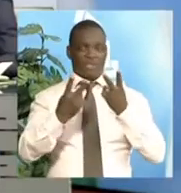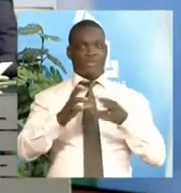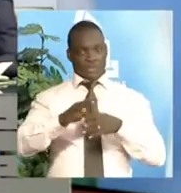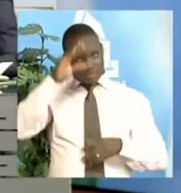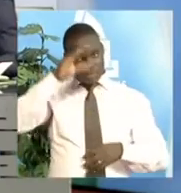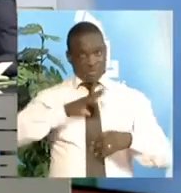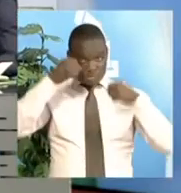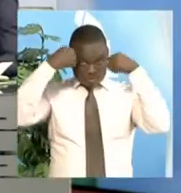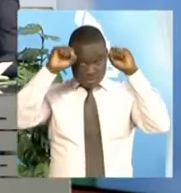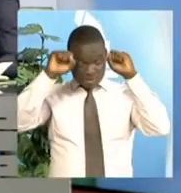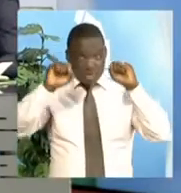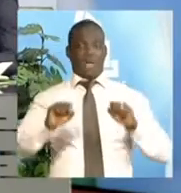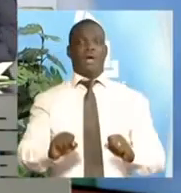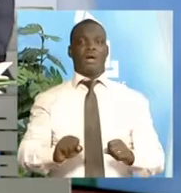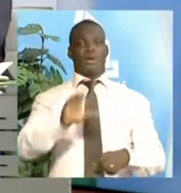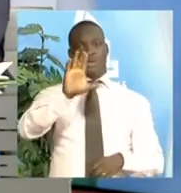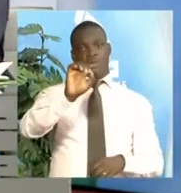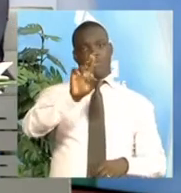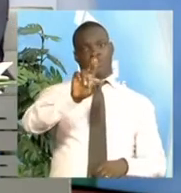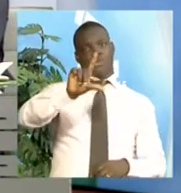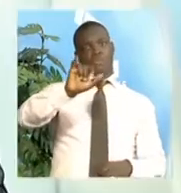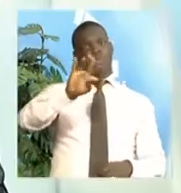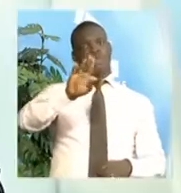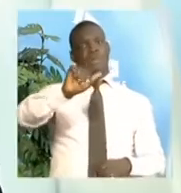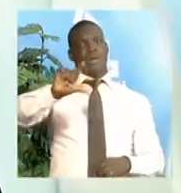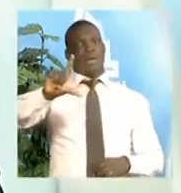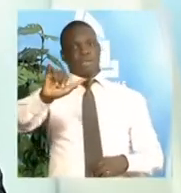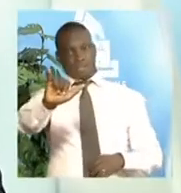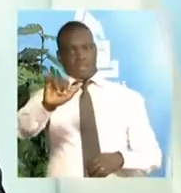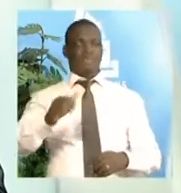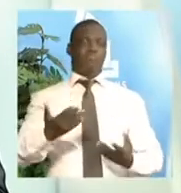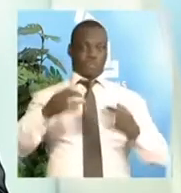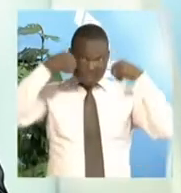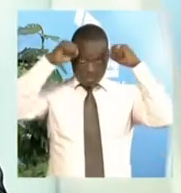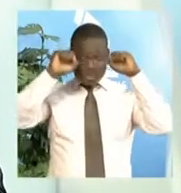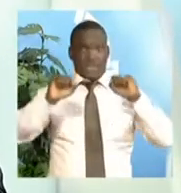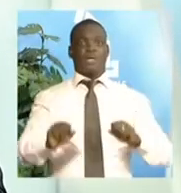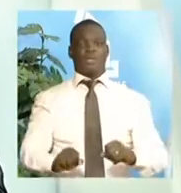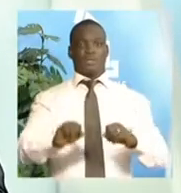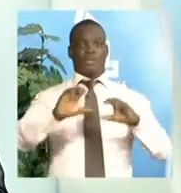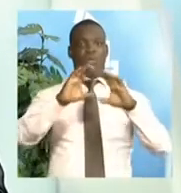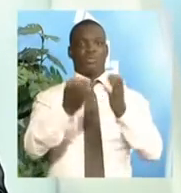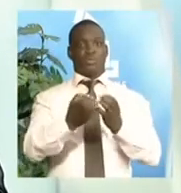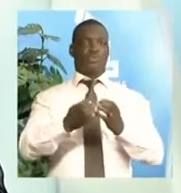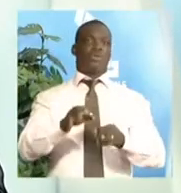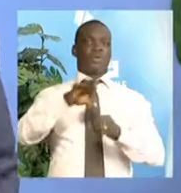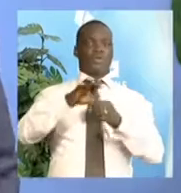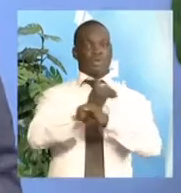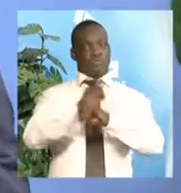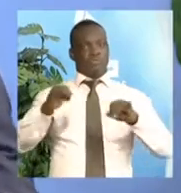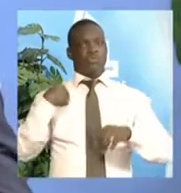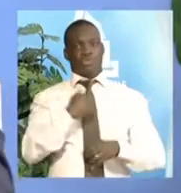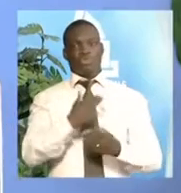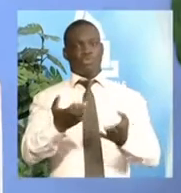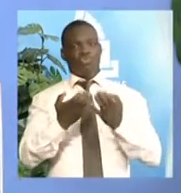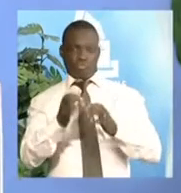Ibrahim Koubali-Koubière, venu nous rendre visite. Nous avons voulu lui arracher quelques mots sur le